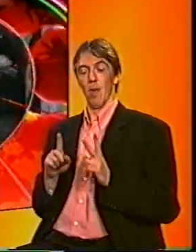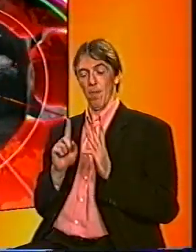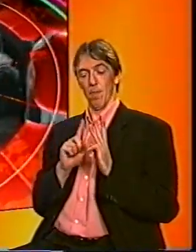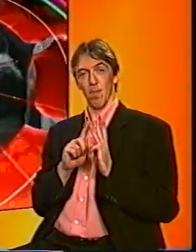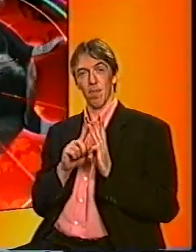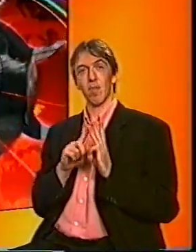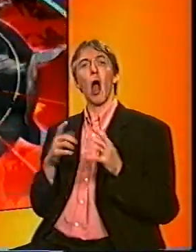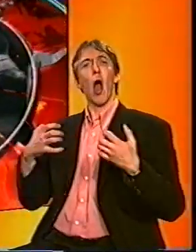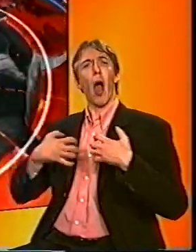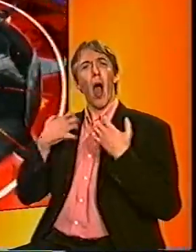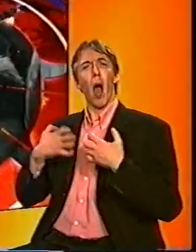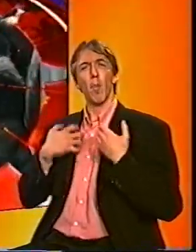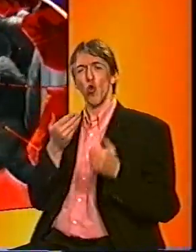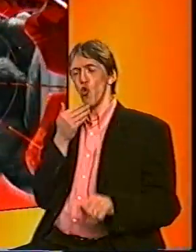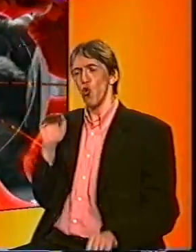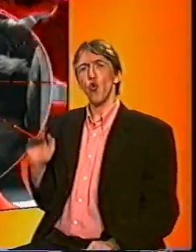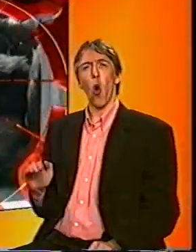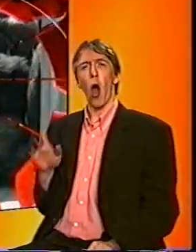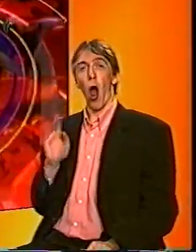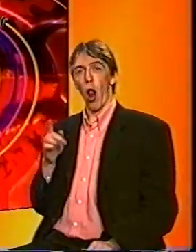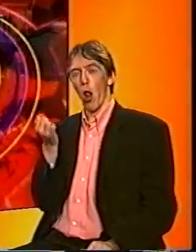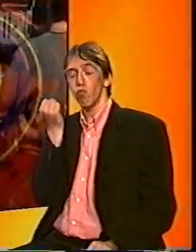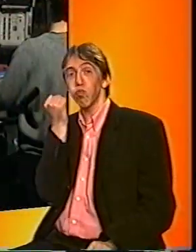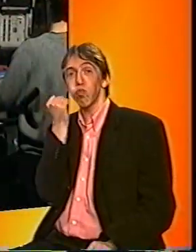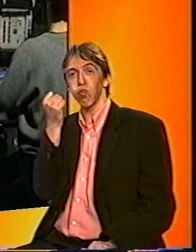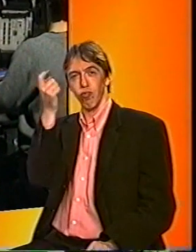Apen al heel jong, superslim.